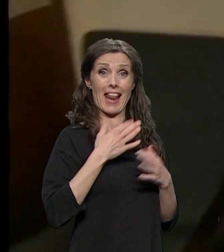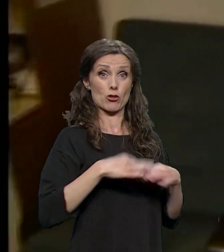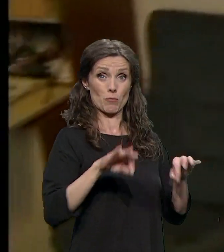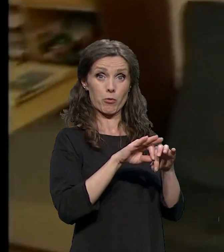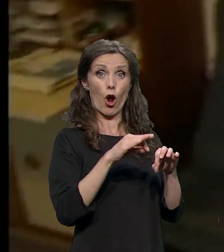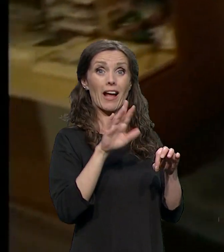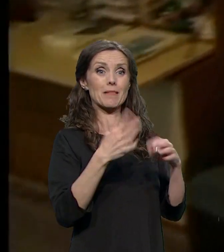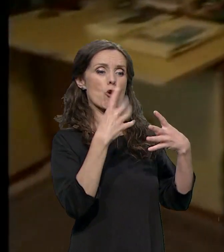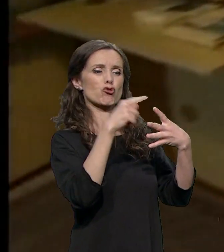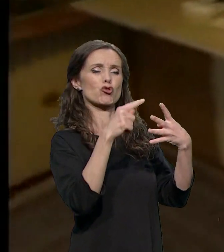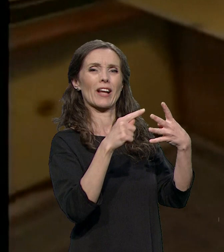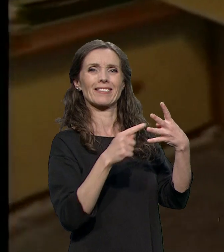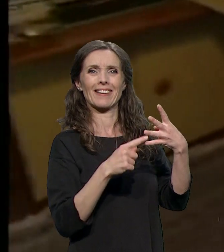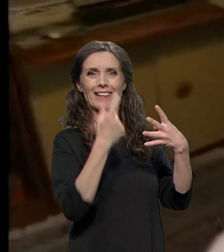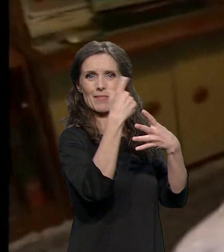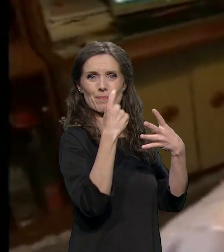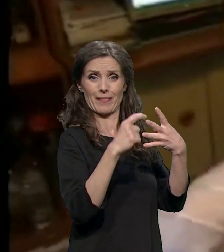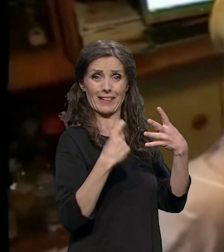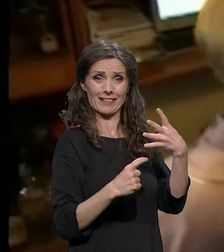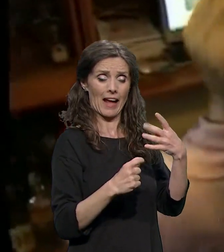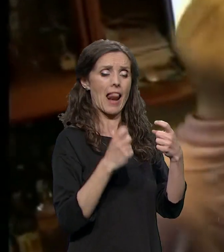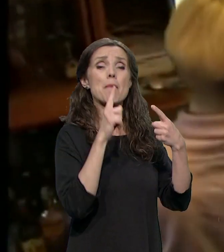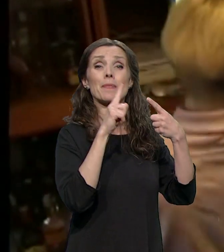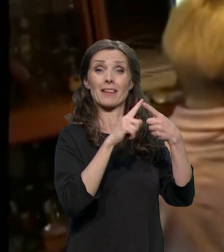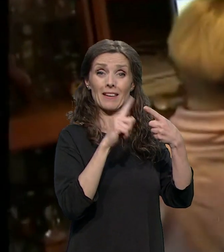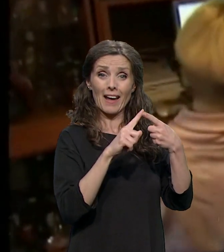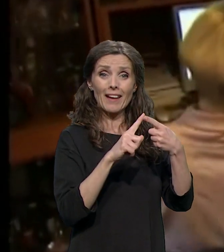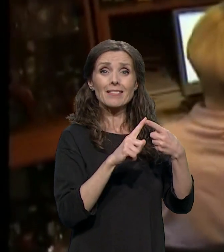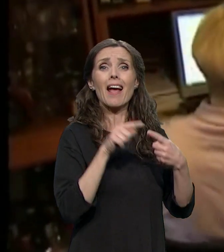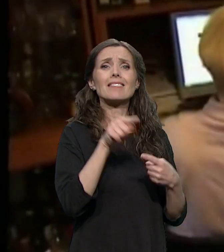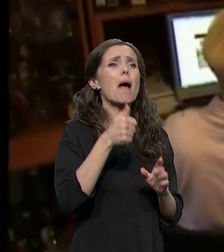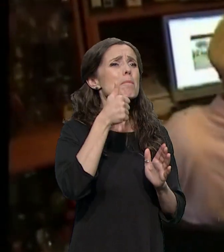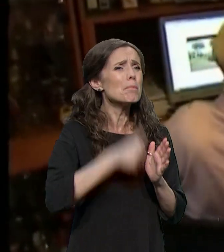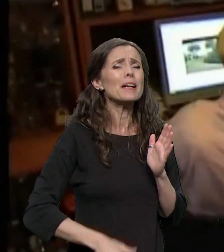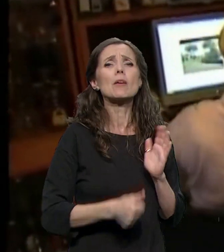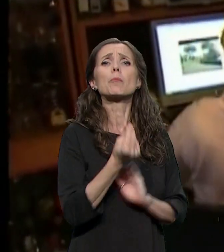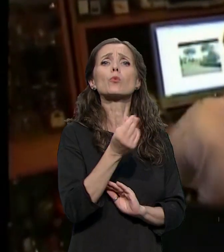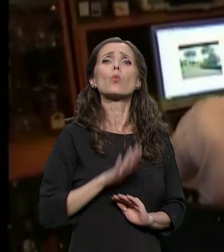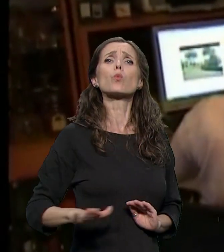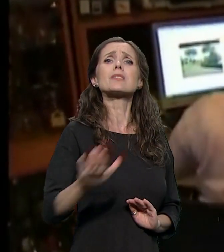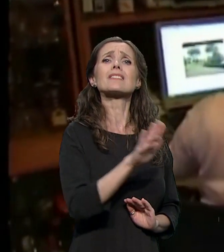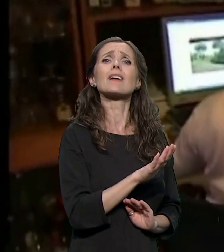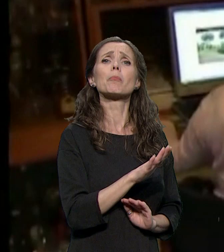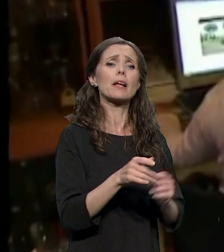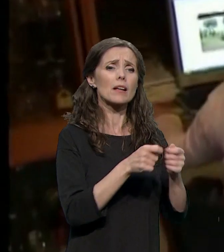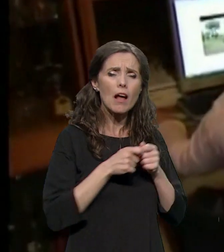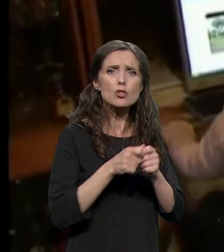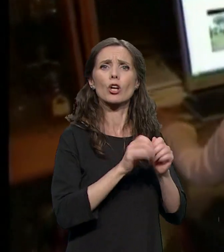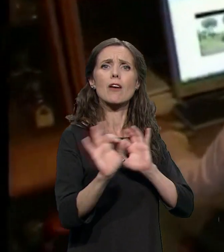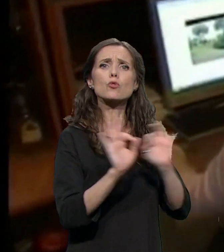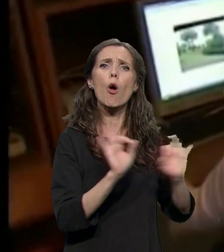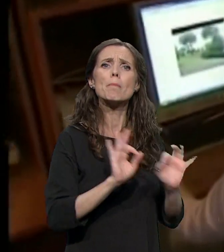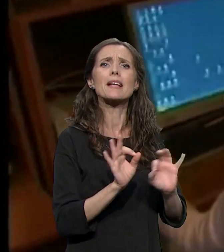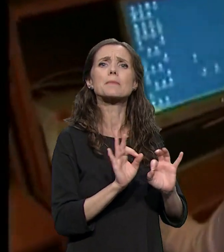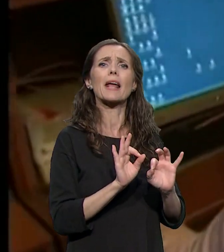komponente. Jedna je bila da se po prvi put u Srbiji organizuje servis koji će